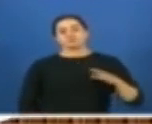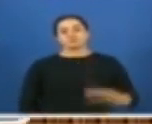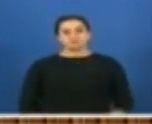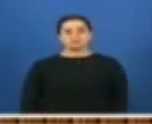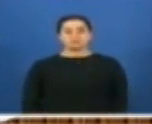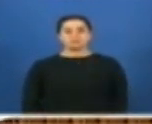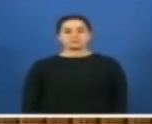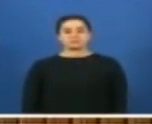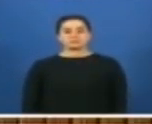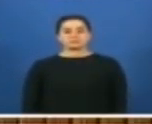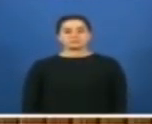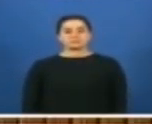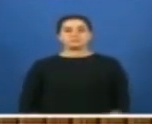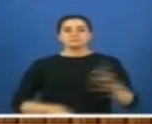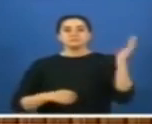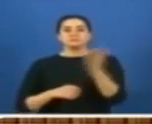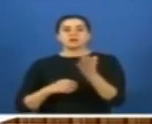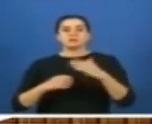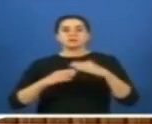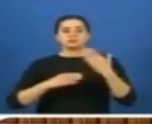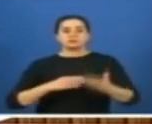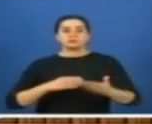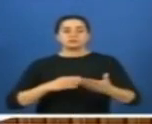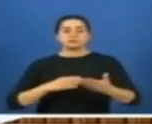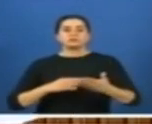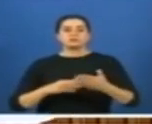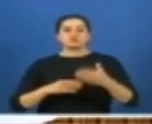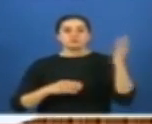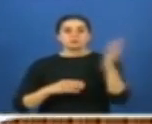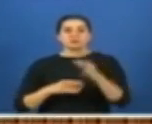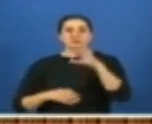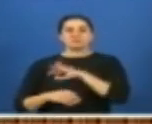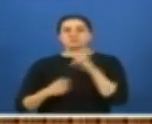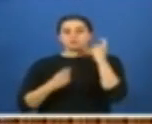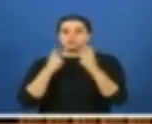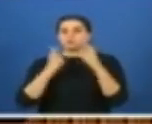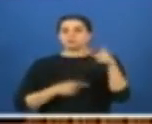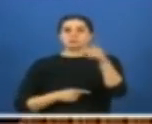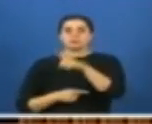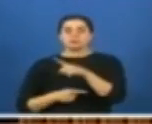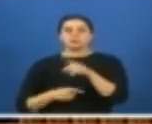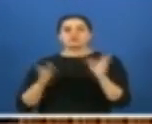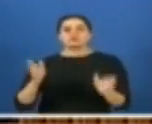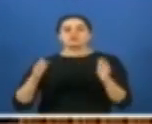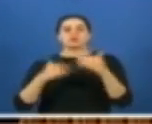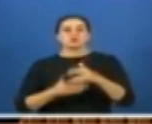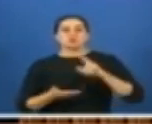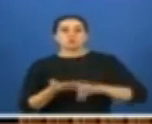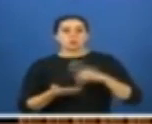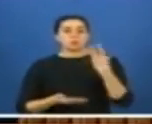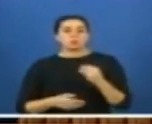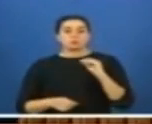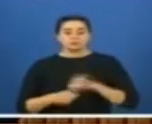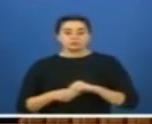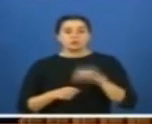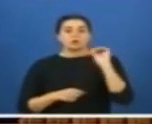Darbe sonrası, darbe fırsatçılığı yapıp, sendikaya üye oldular diyen